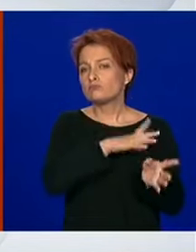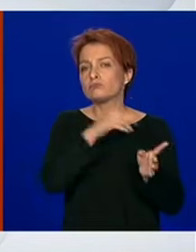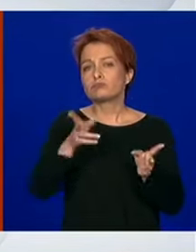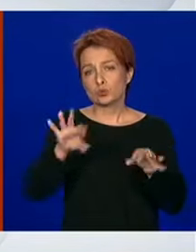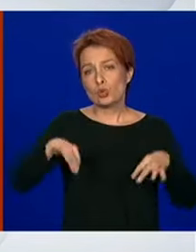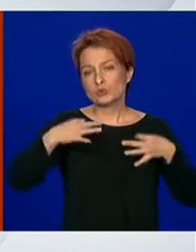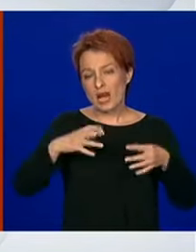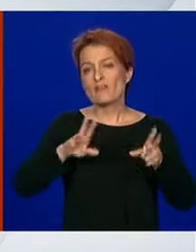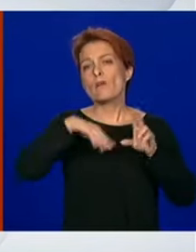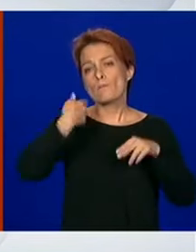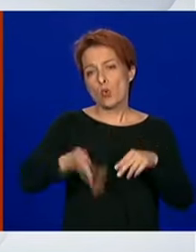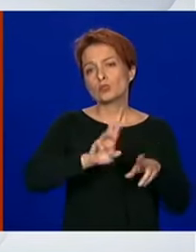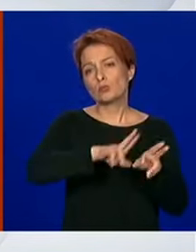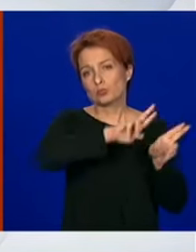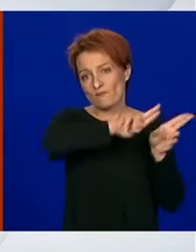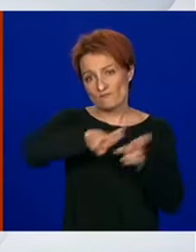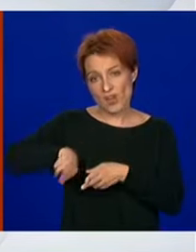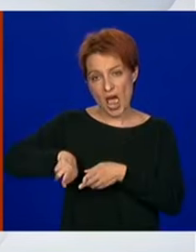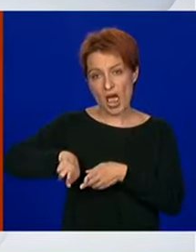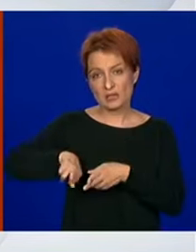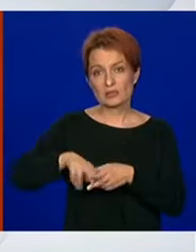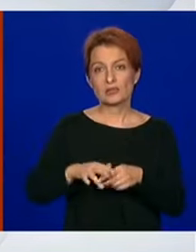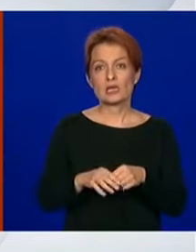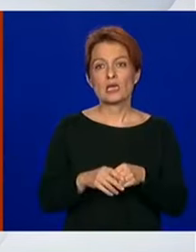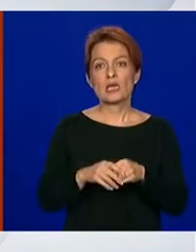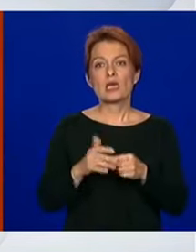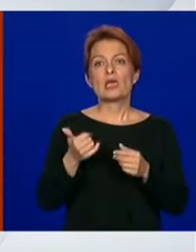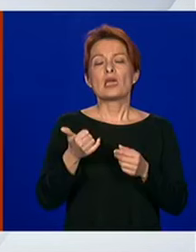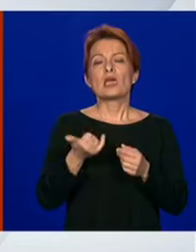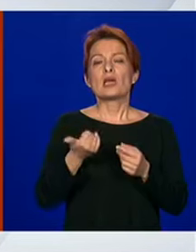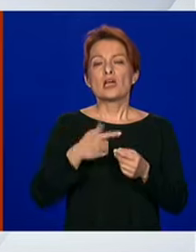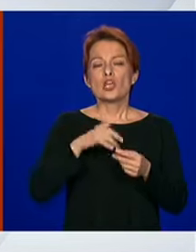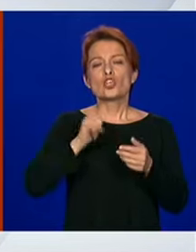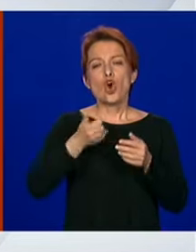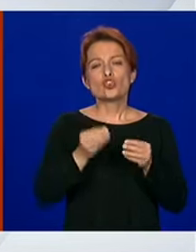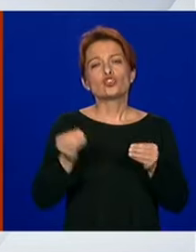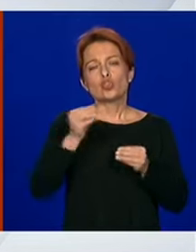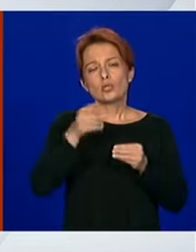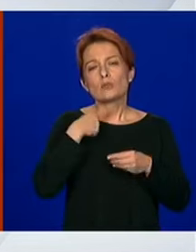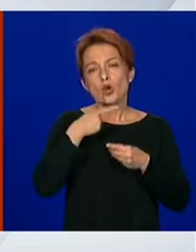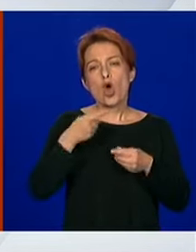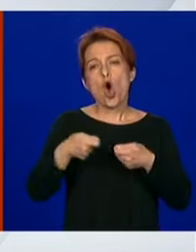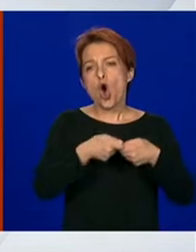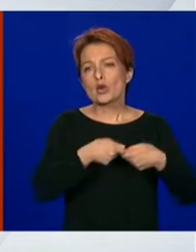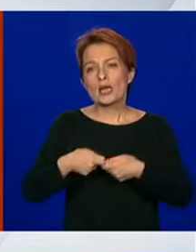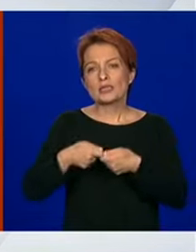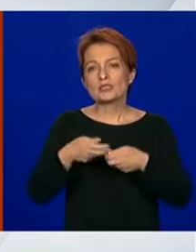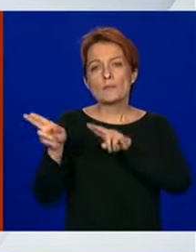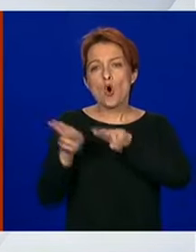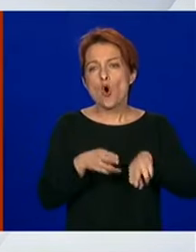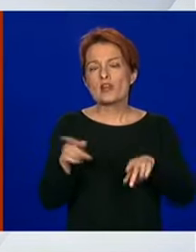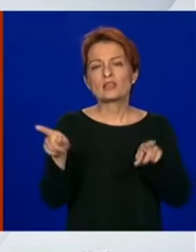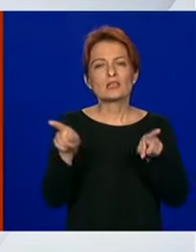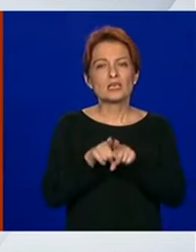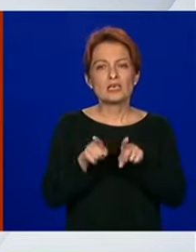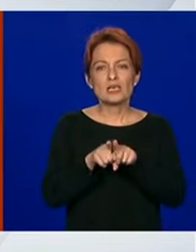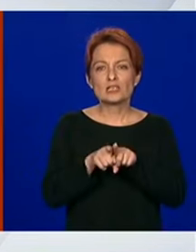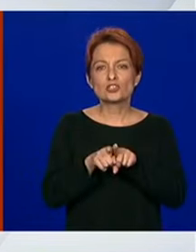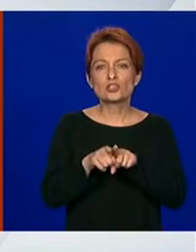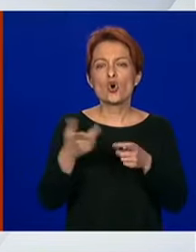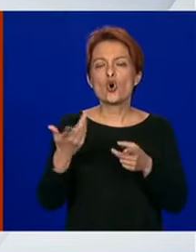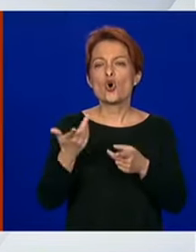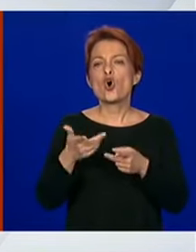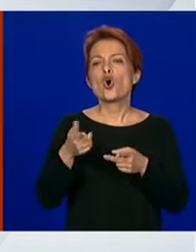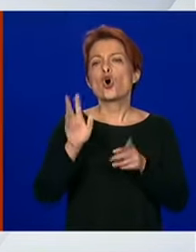vratiti i još dodatno da vam kažem da ćemo organizirati njihov povratak po principu kako smo radili repatriaciju znači